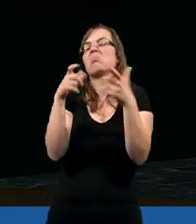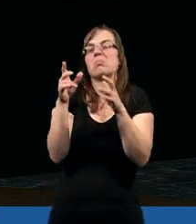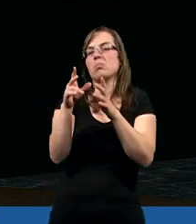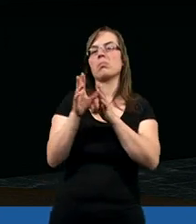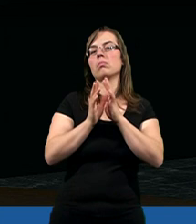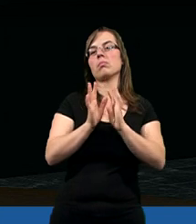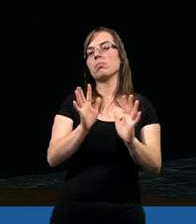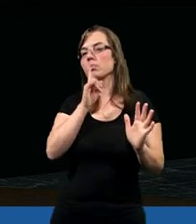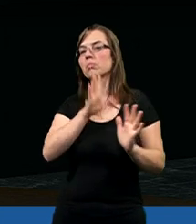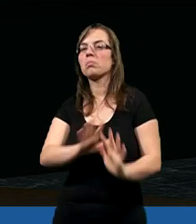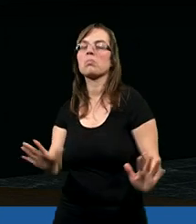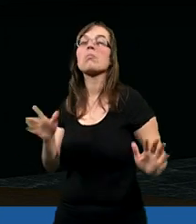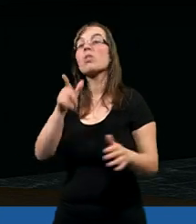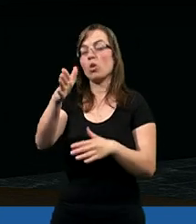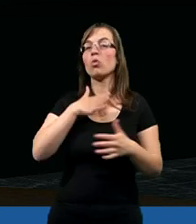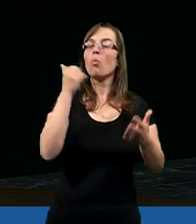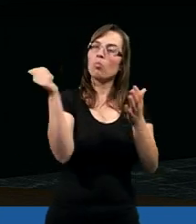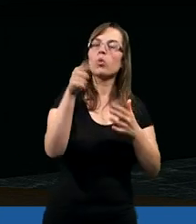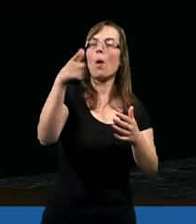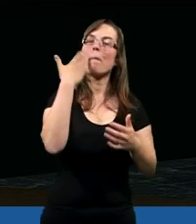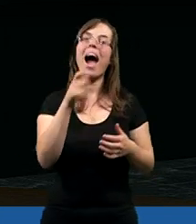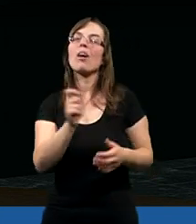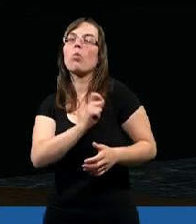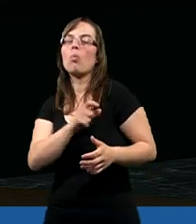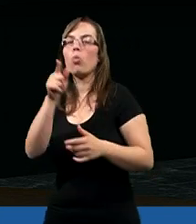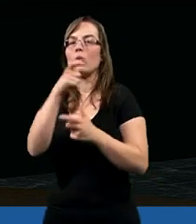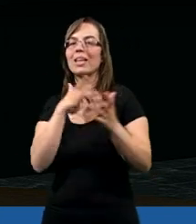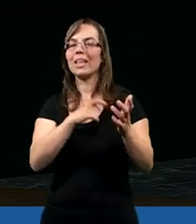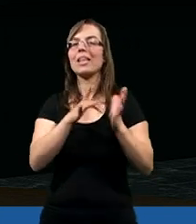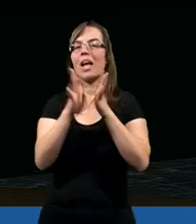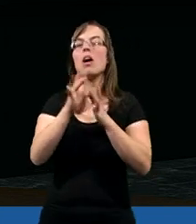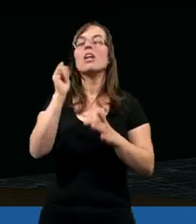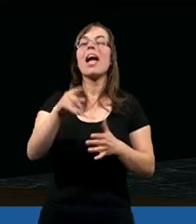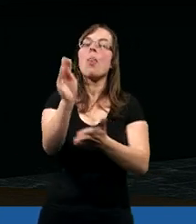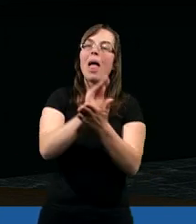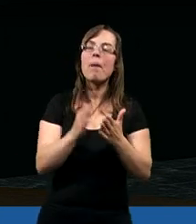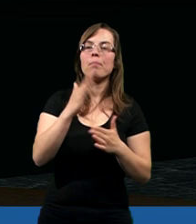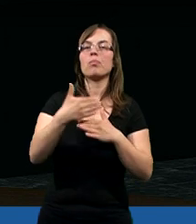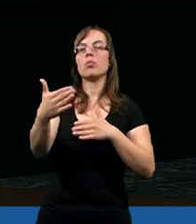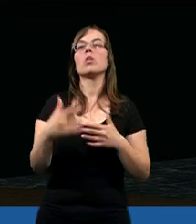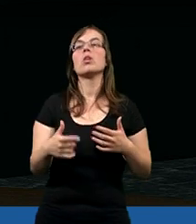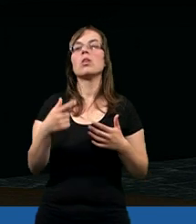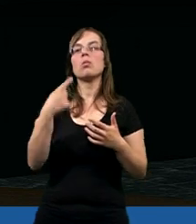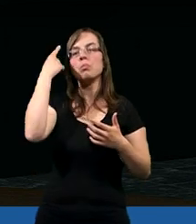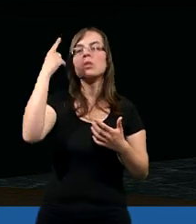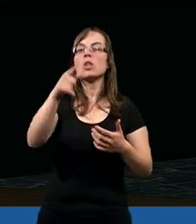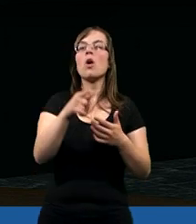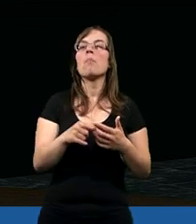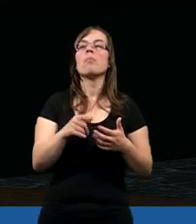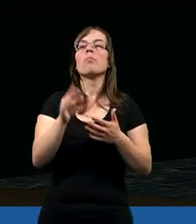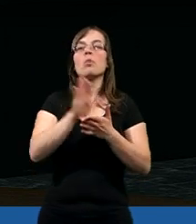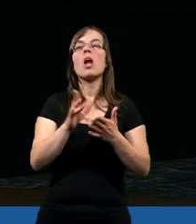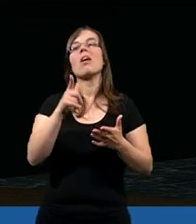nic. I to musiało go bardzo poruszyć. I później napisał, bierzcie przykład z Pana